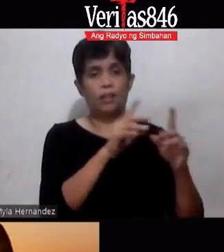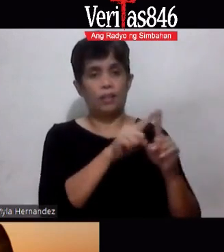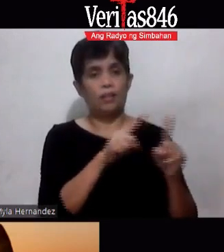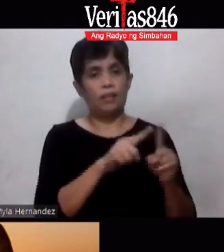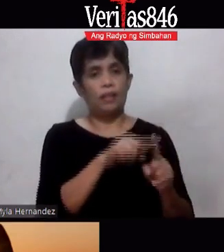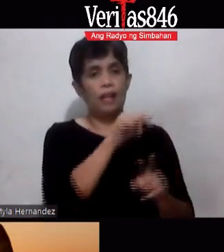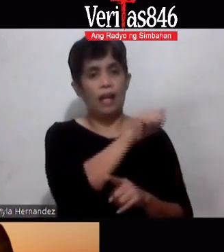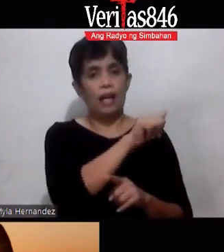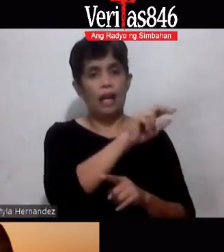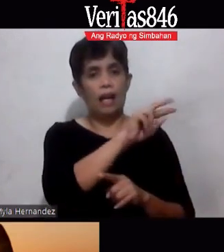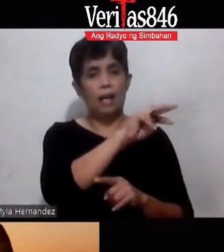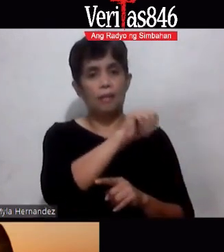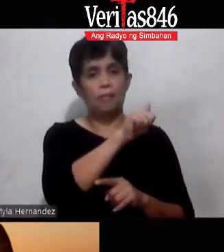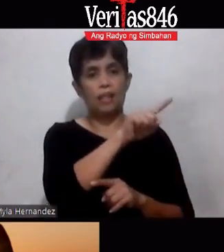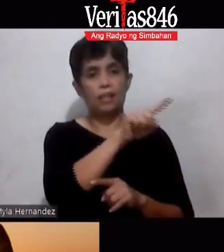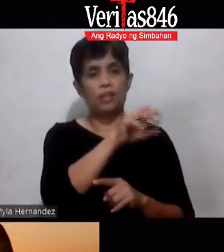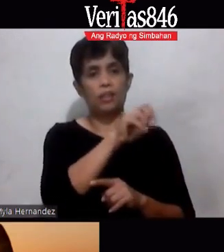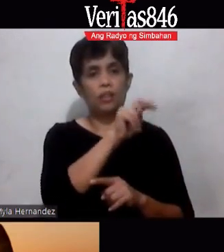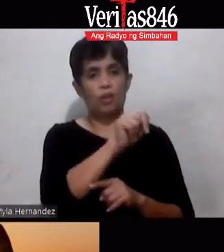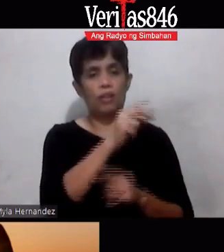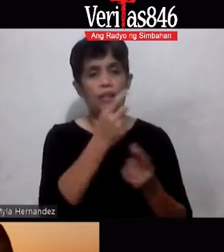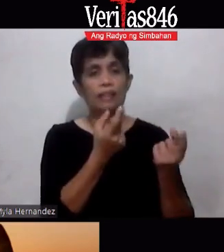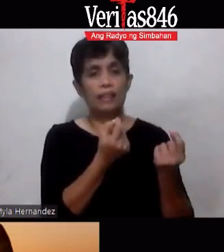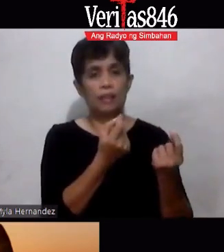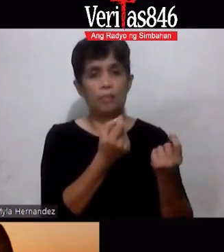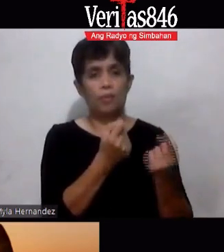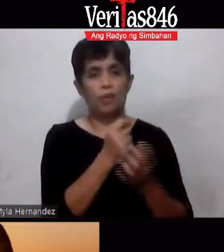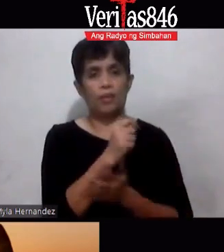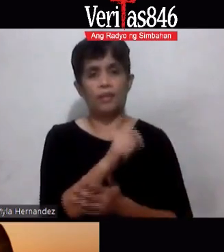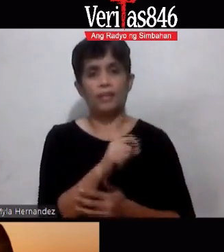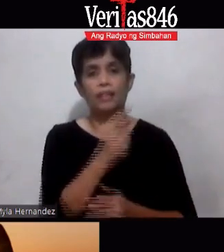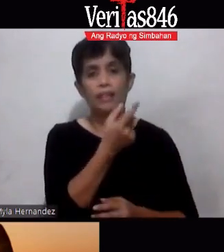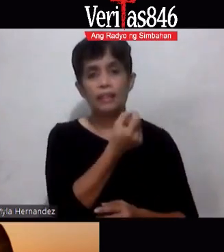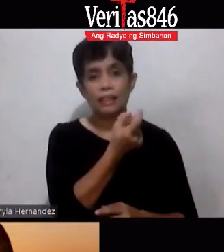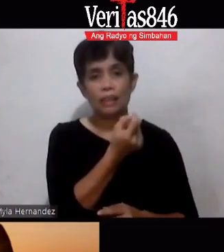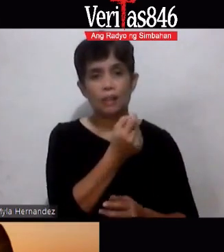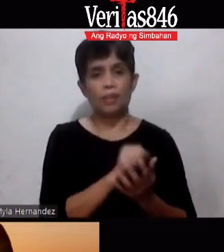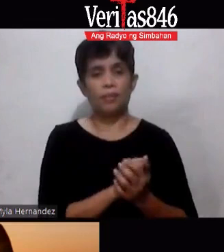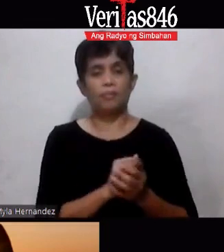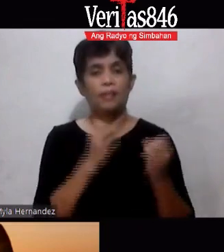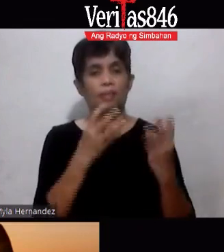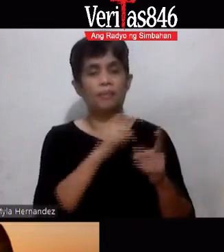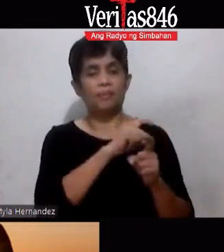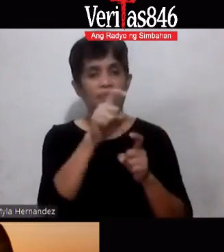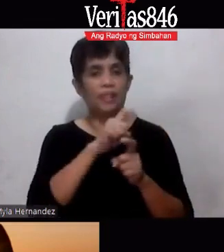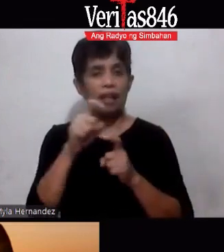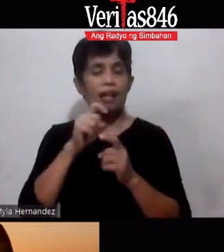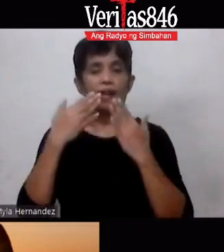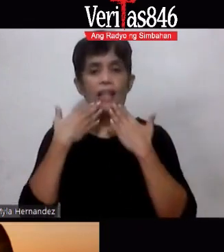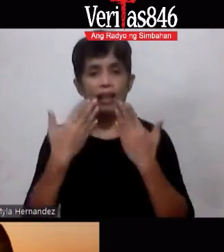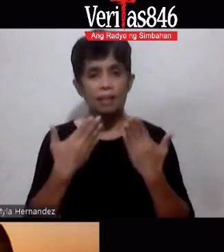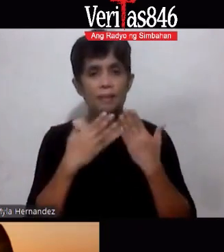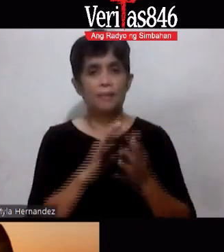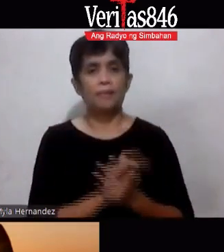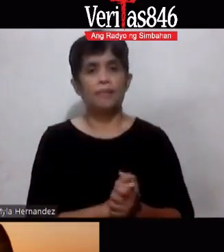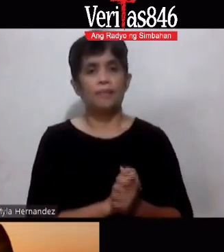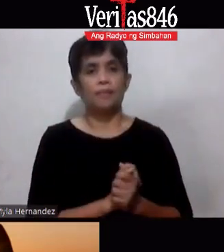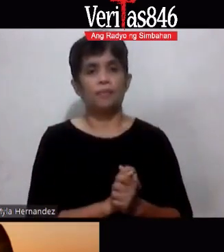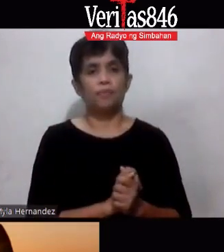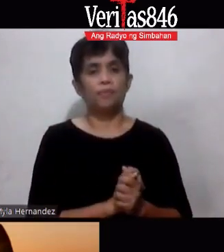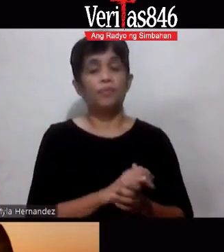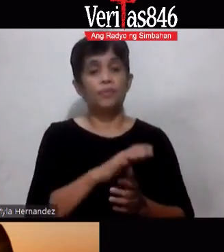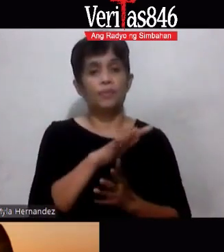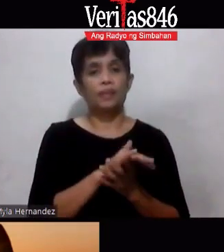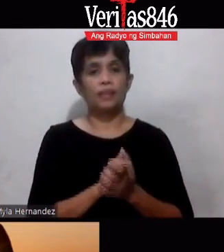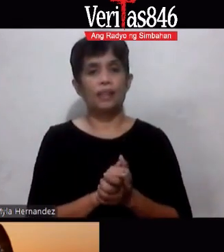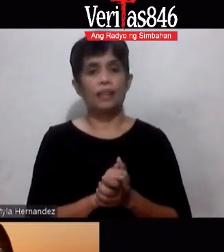singapore ok yes ang rami nag text thank you po ok kayo